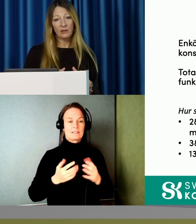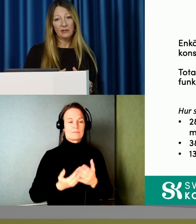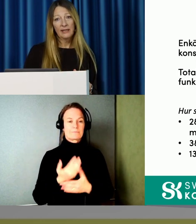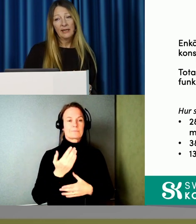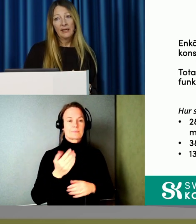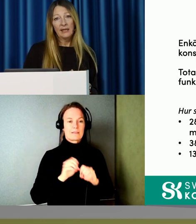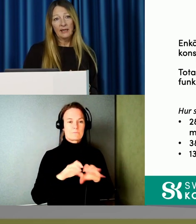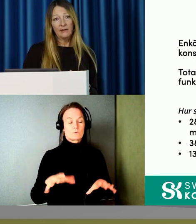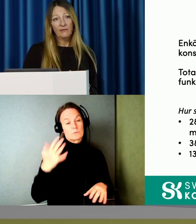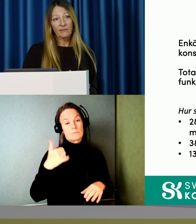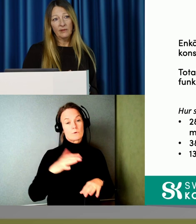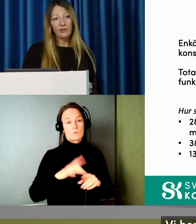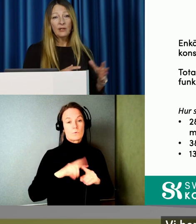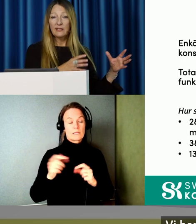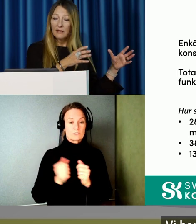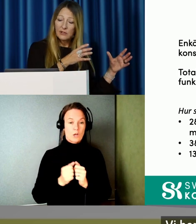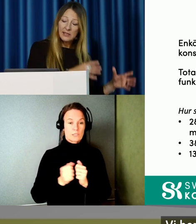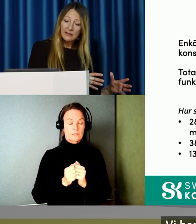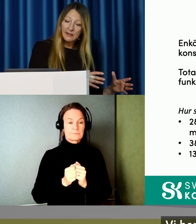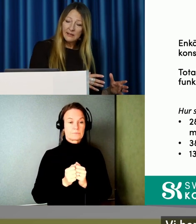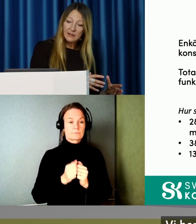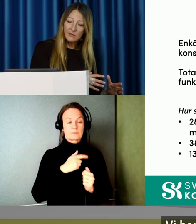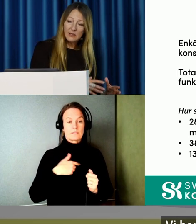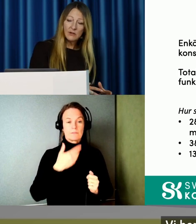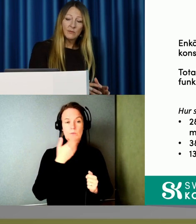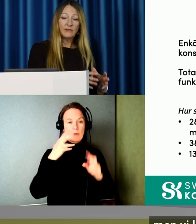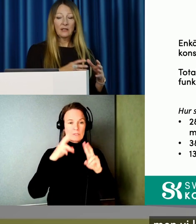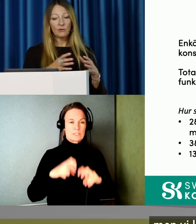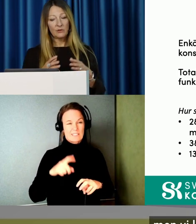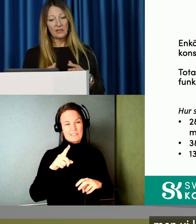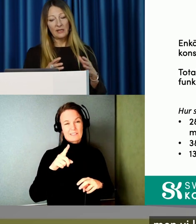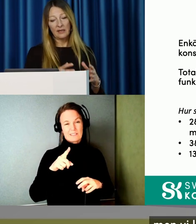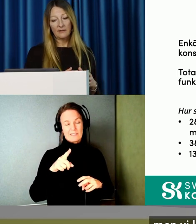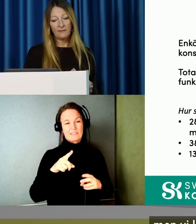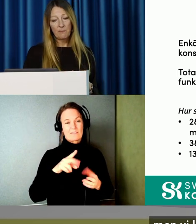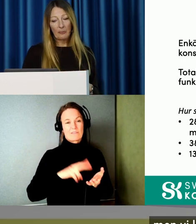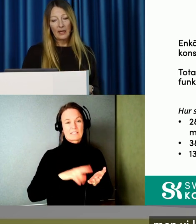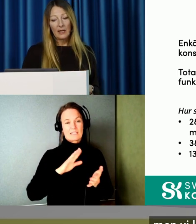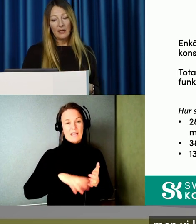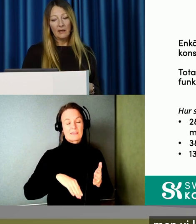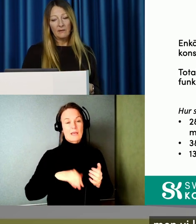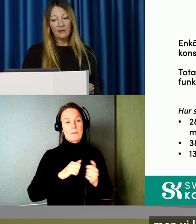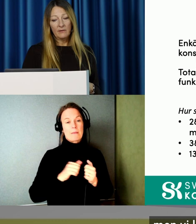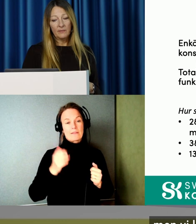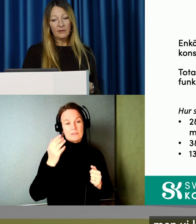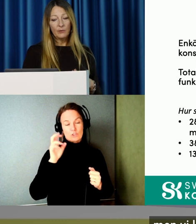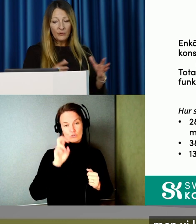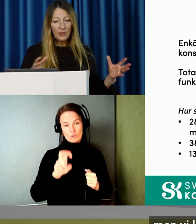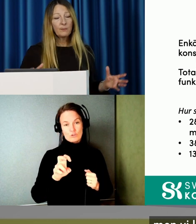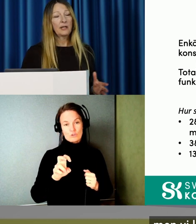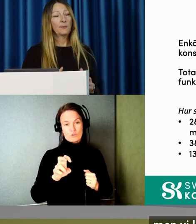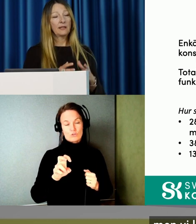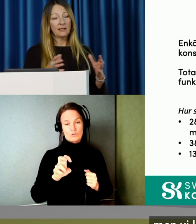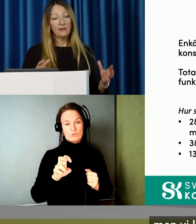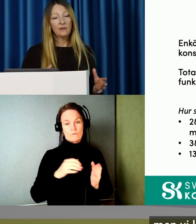olika saker. Vi har inte analyserat det här än som jag sa. Men vi kan också se att ur